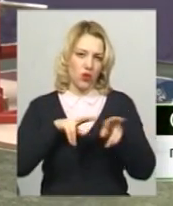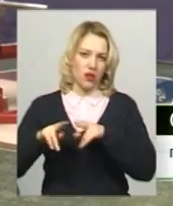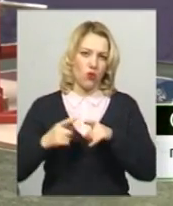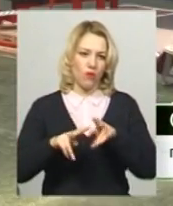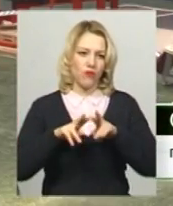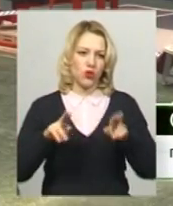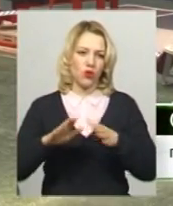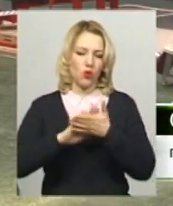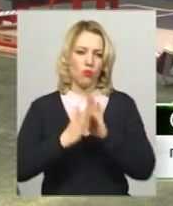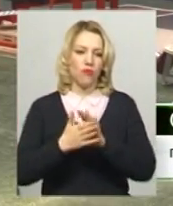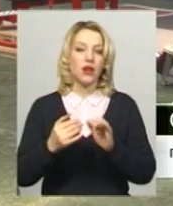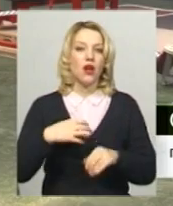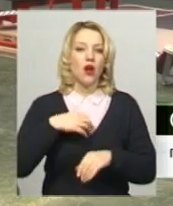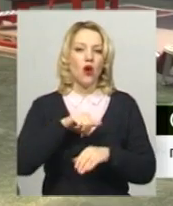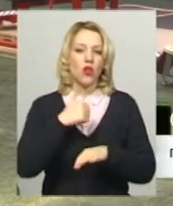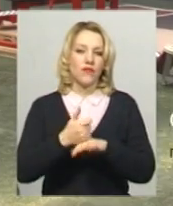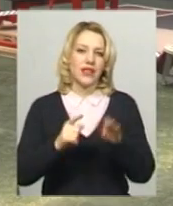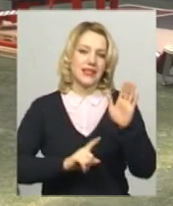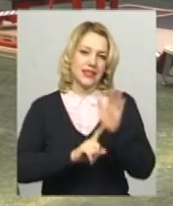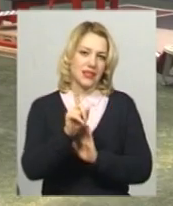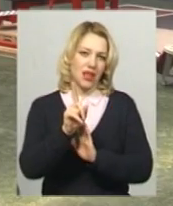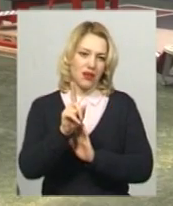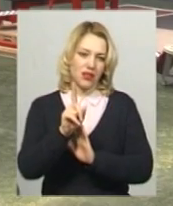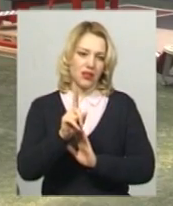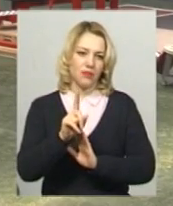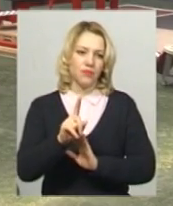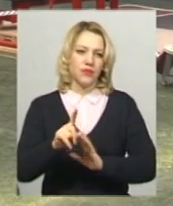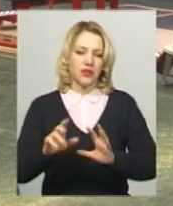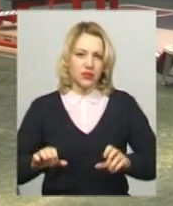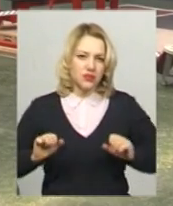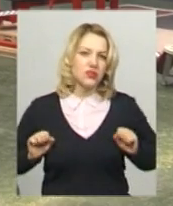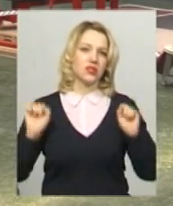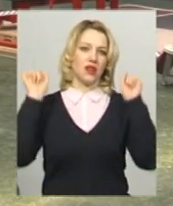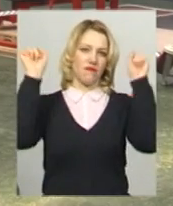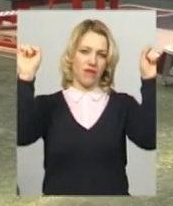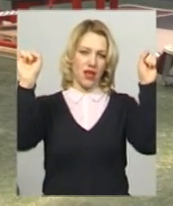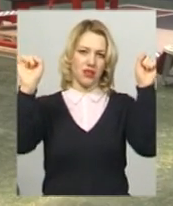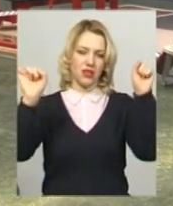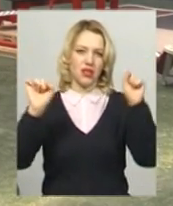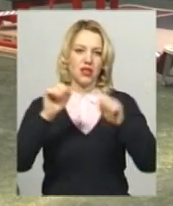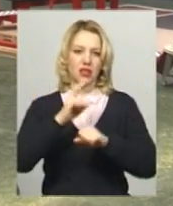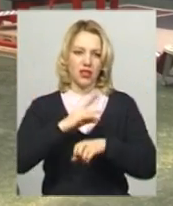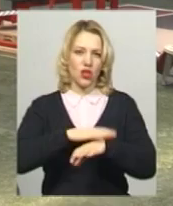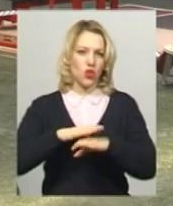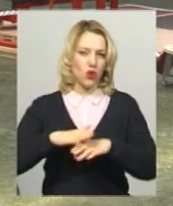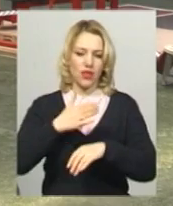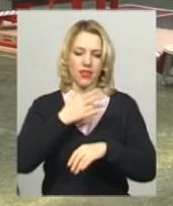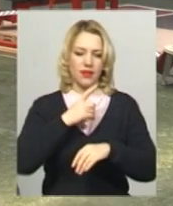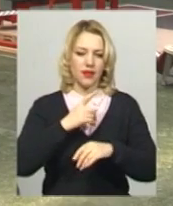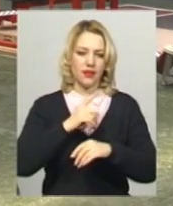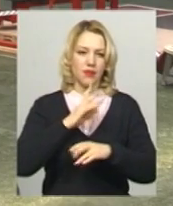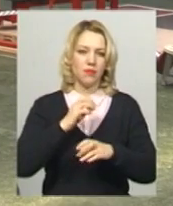рівних умовах. Саме основне старт, зірвати штангу з груді, ноги в цьому працюють, так само спина,